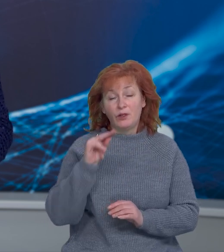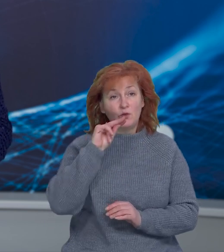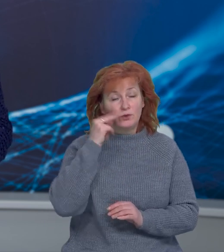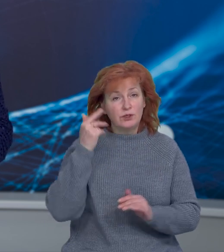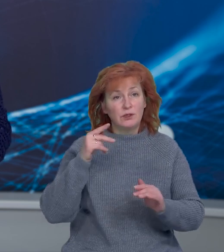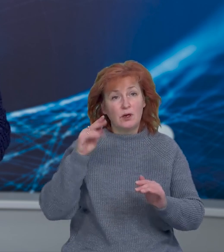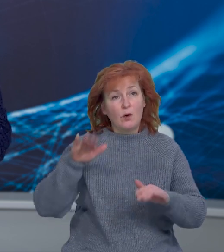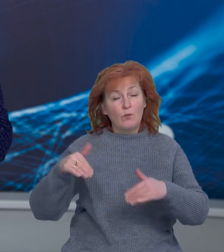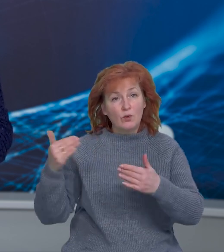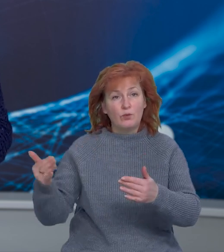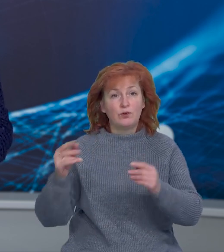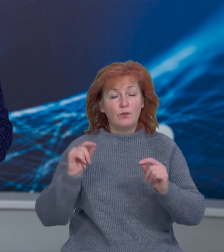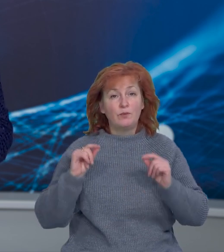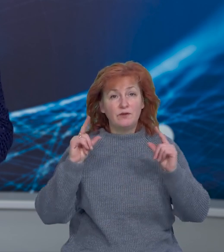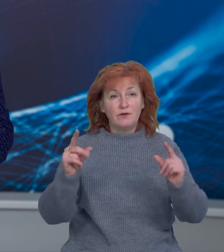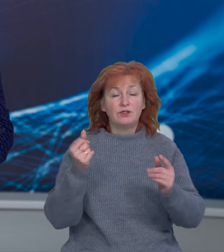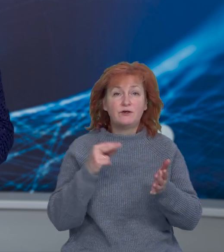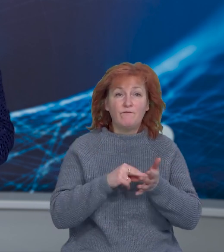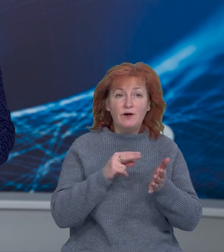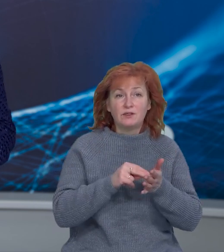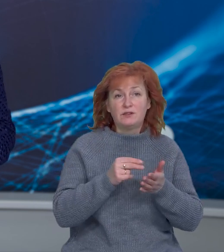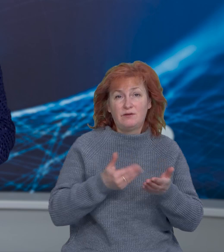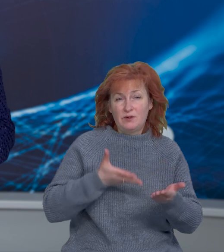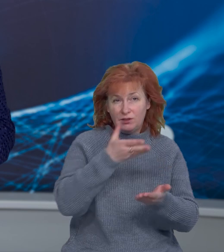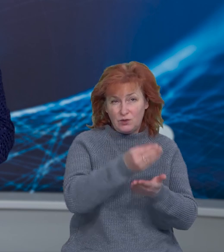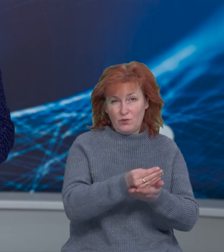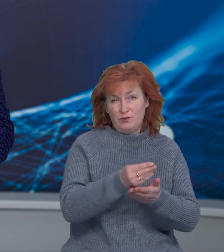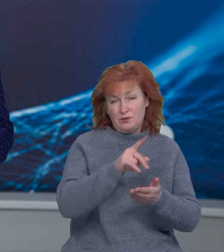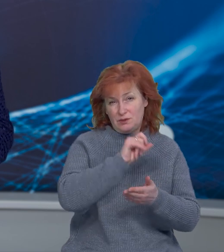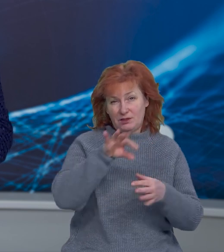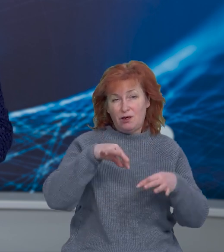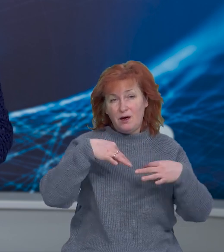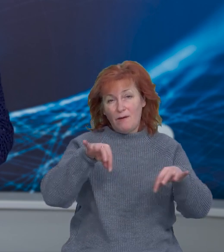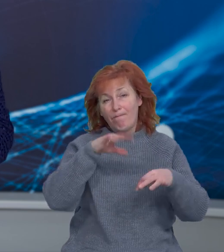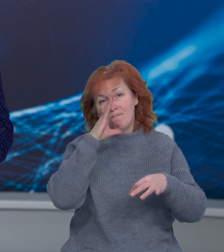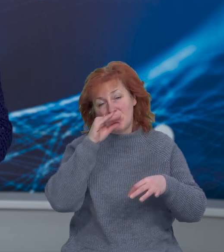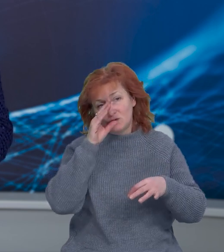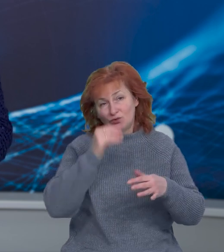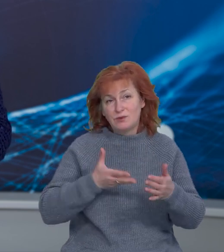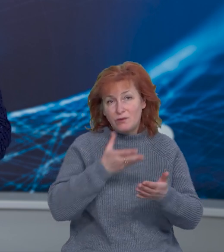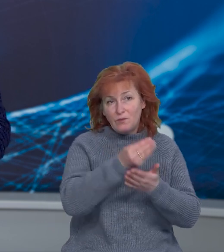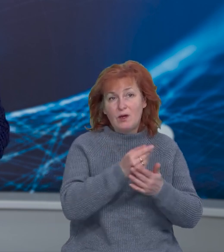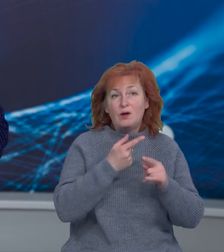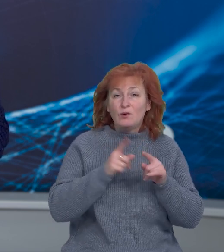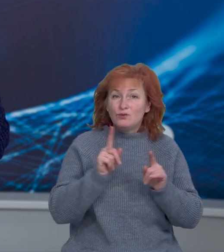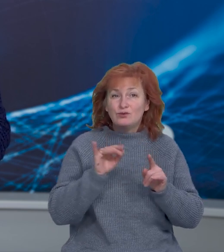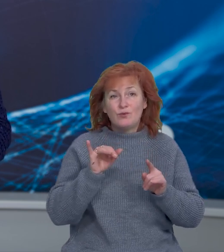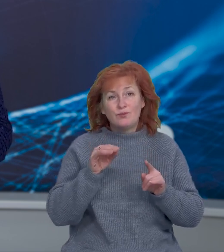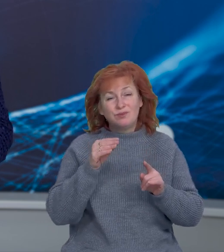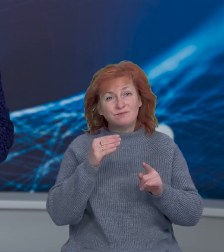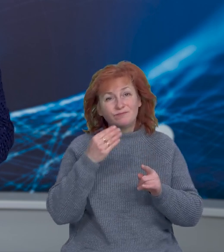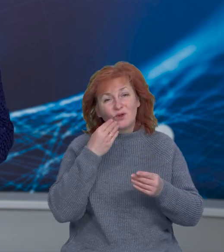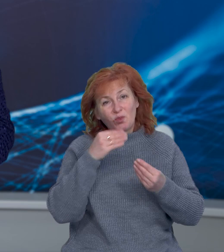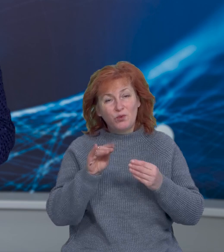пропонують підвищити вартість розрахунку готівкою у міському маршрутному транспорті, аби стимулювати людей користуватися транспортними